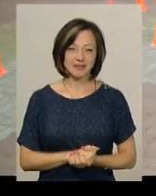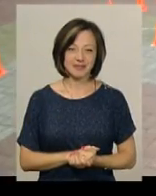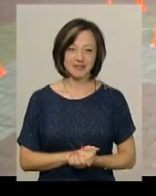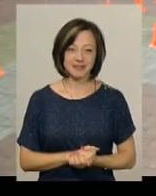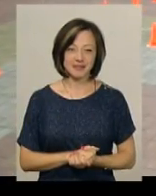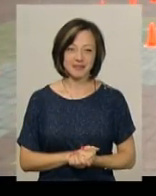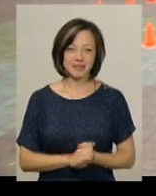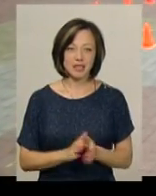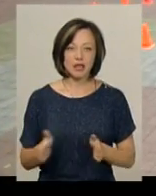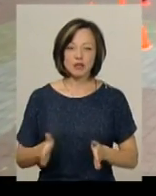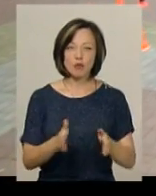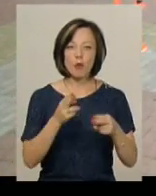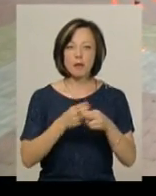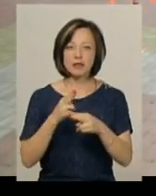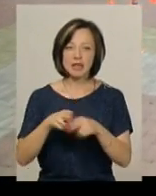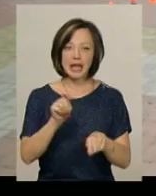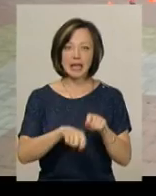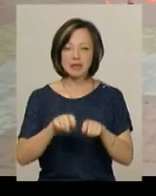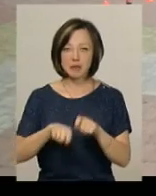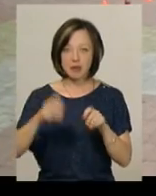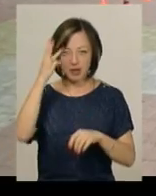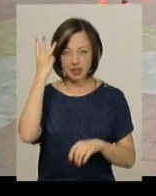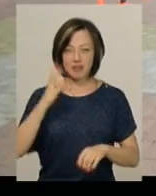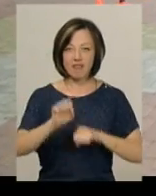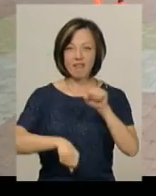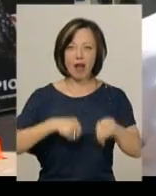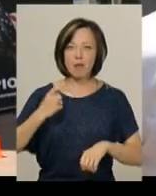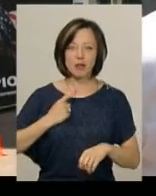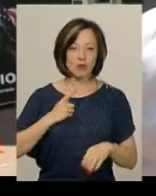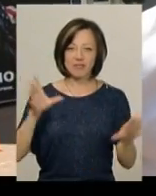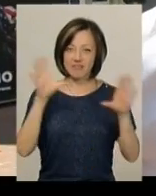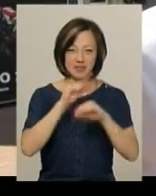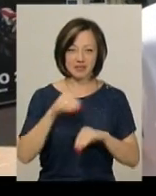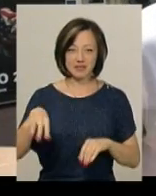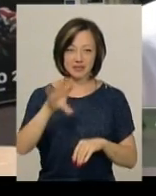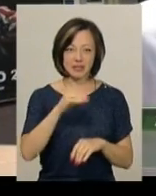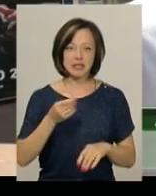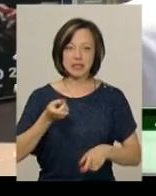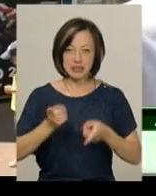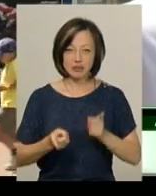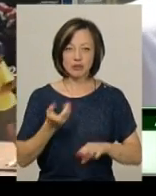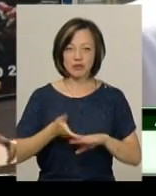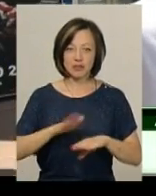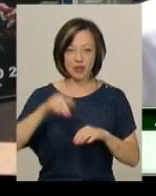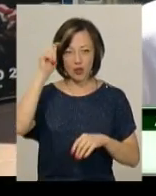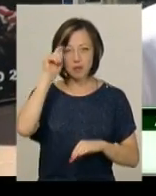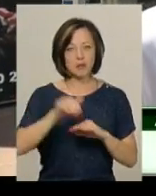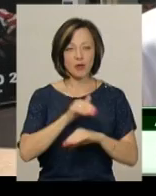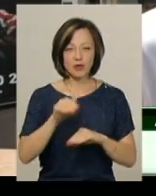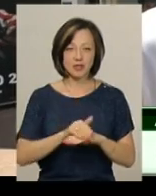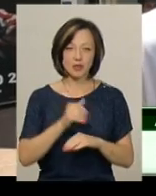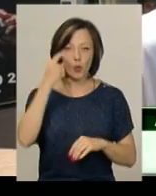Смугу перешкод іспит для хмельницьких велопатрульних долали не всі. Дійсно тяжко, хлопці молодці,